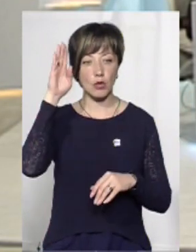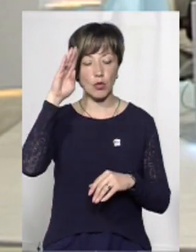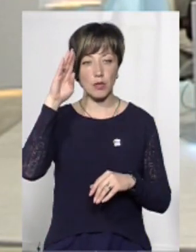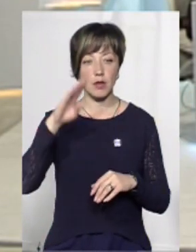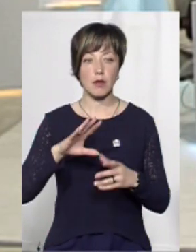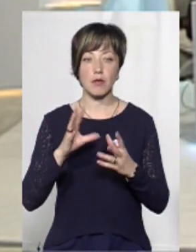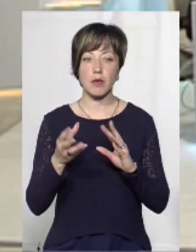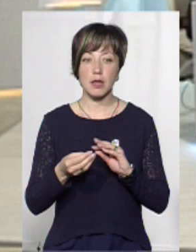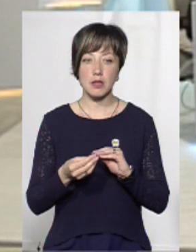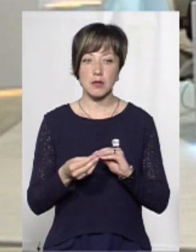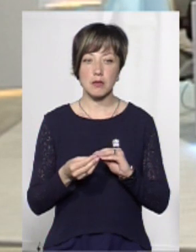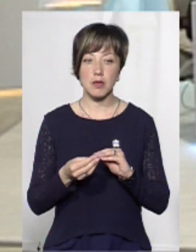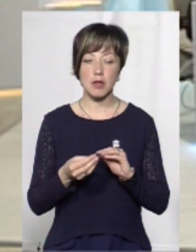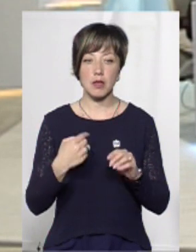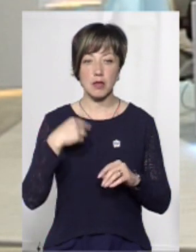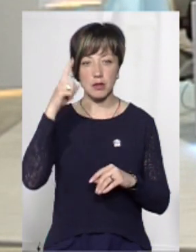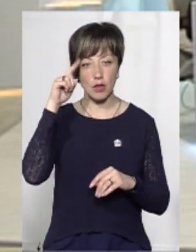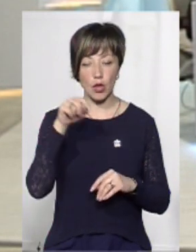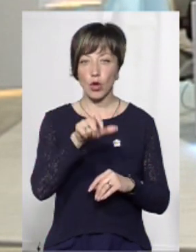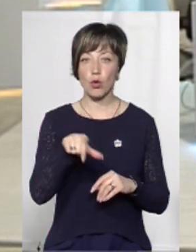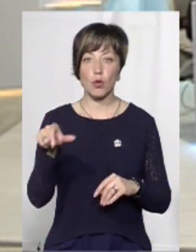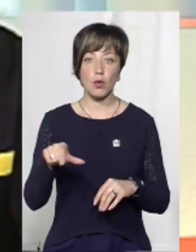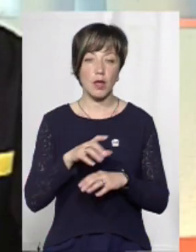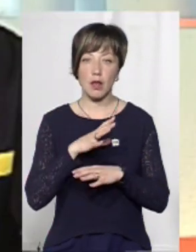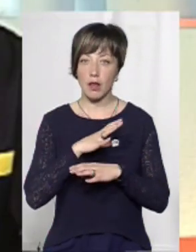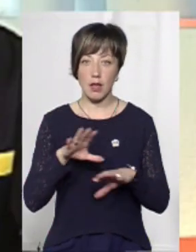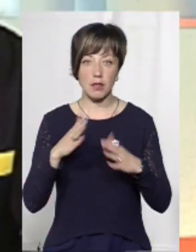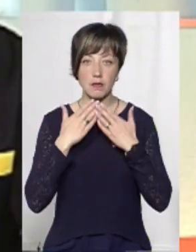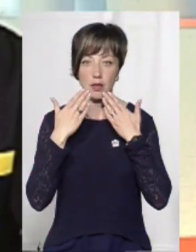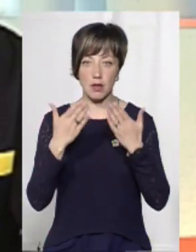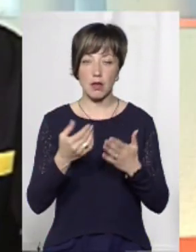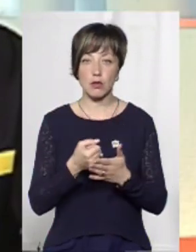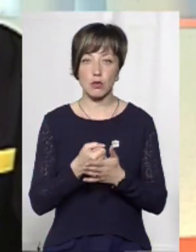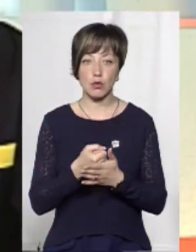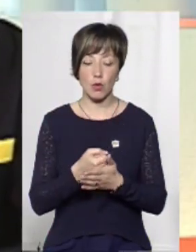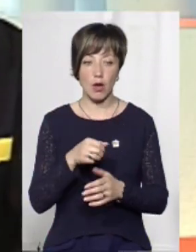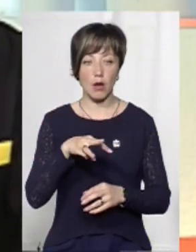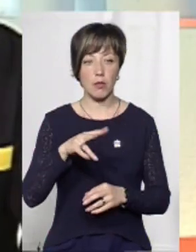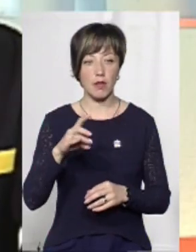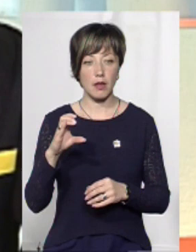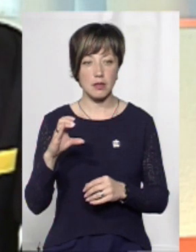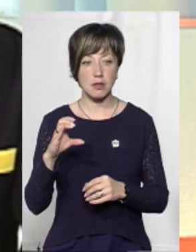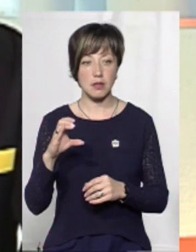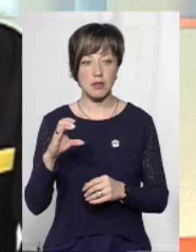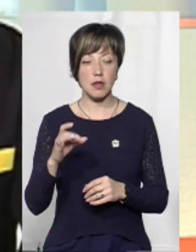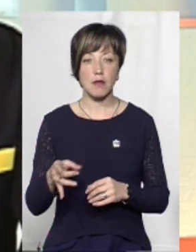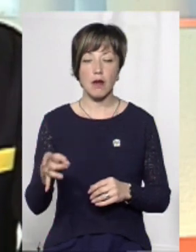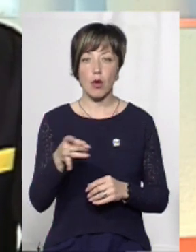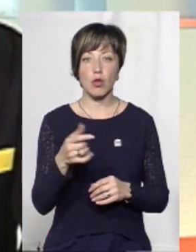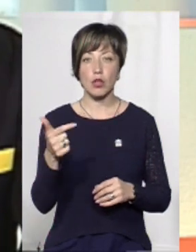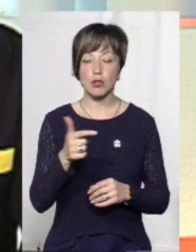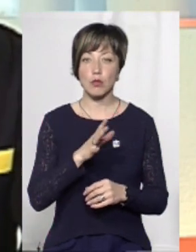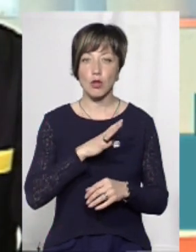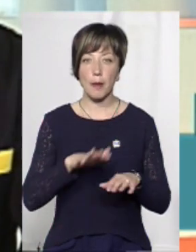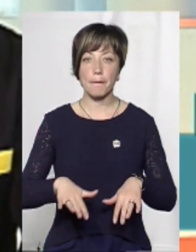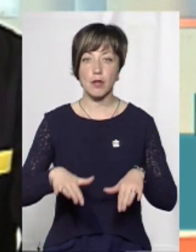В принципі, наскільки мені відомо, люди не зверталися до надзвичайників. В мікрорайоні Гречани